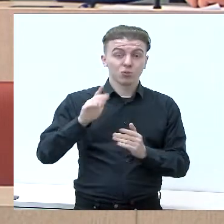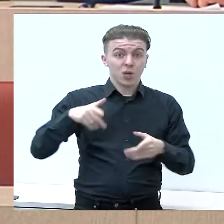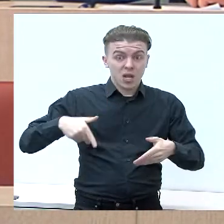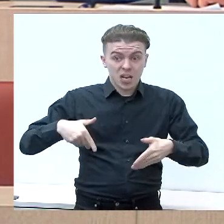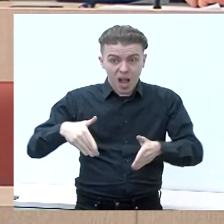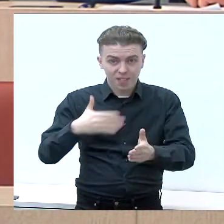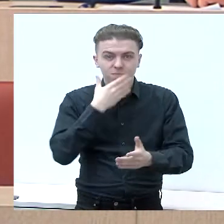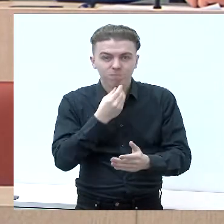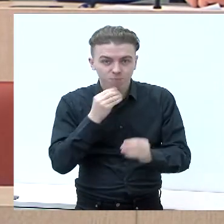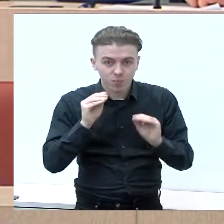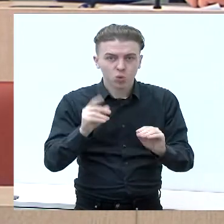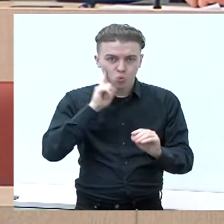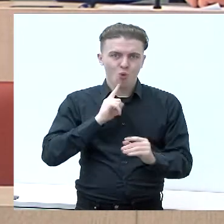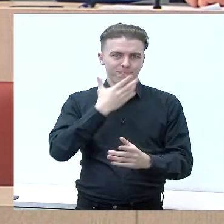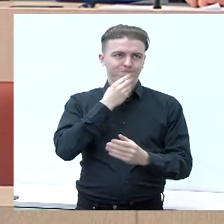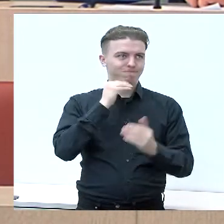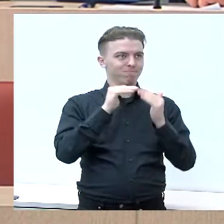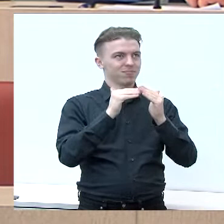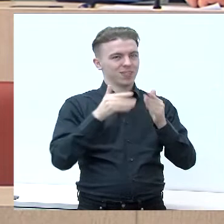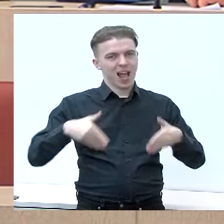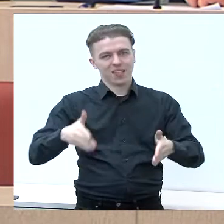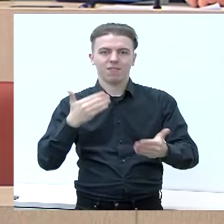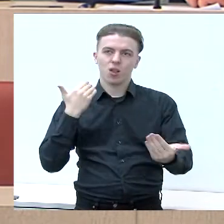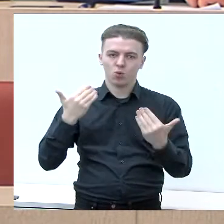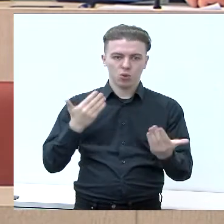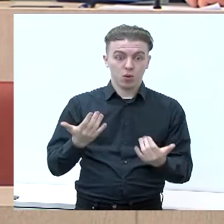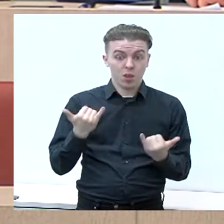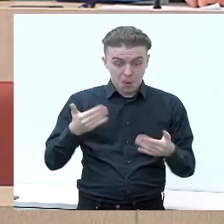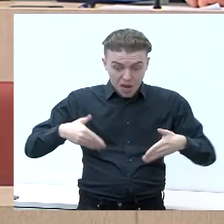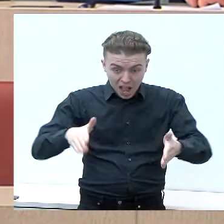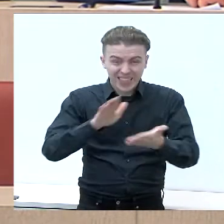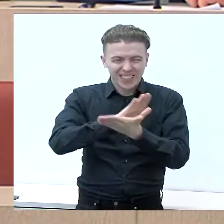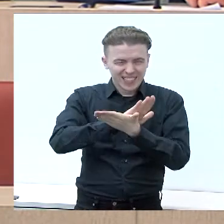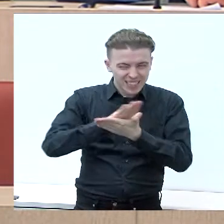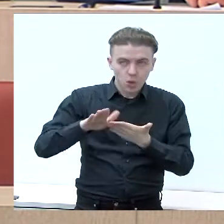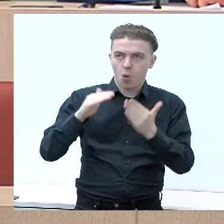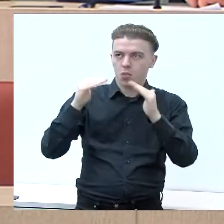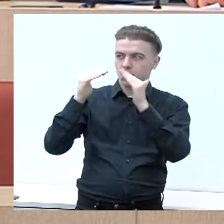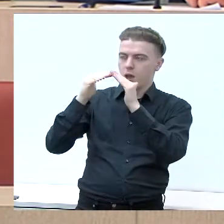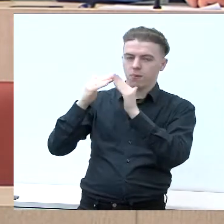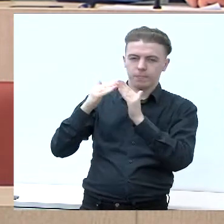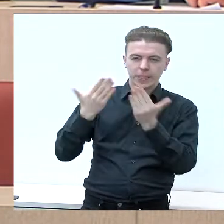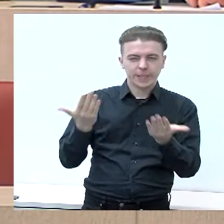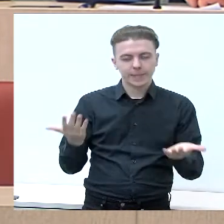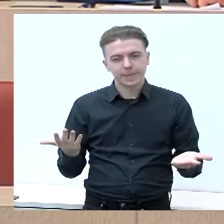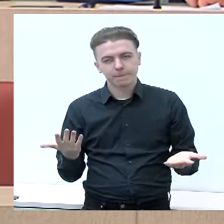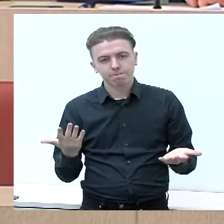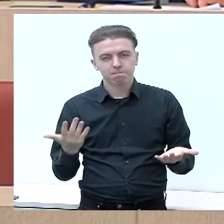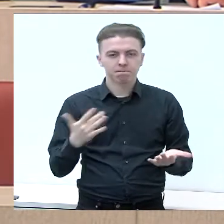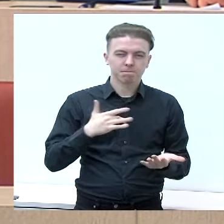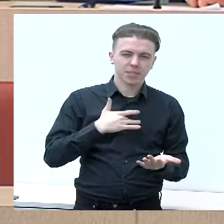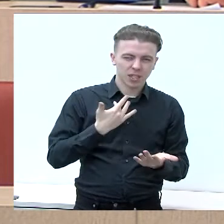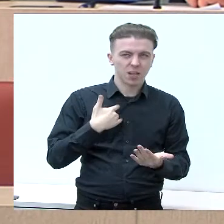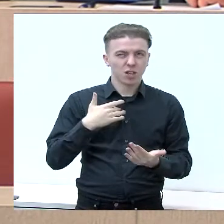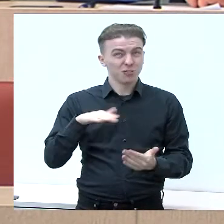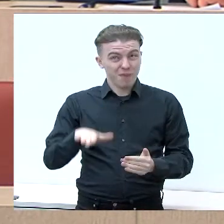atrodytų tikrai puikiai ir gražiai. Ne taip, kad gatvėje švari, tvarkinga, o namai visi tokie jau, kaip aš visi minu,